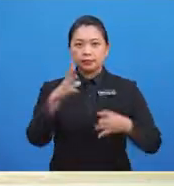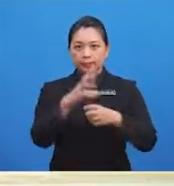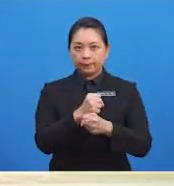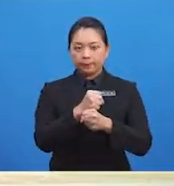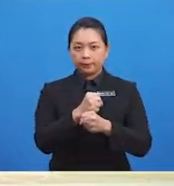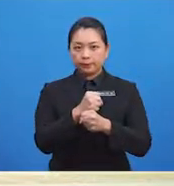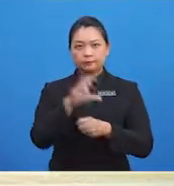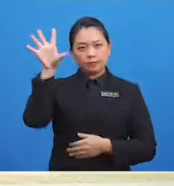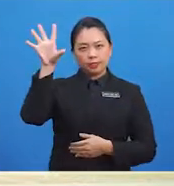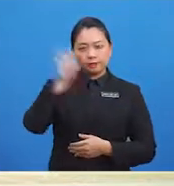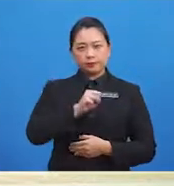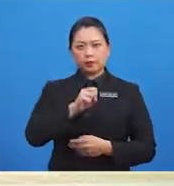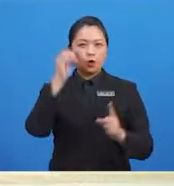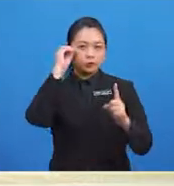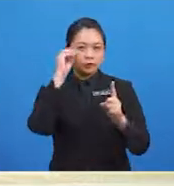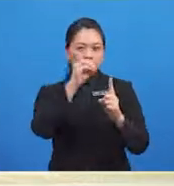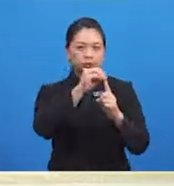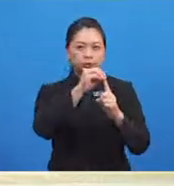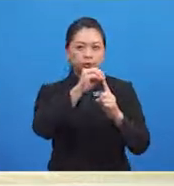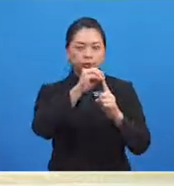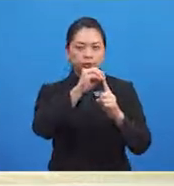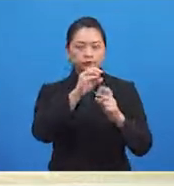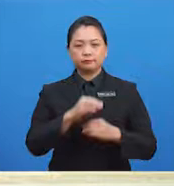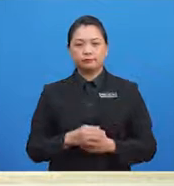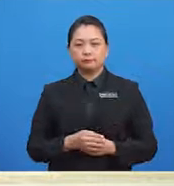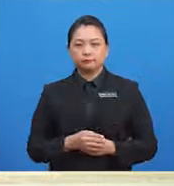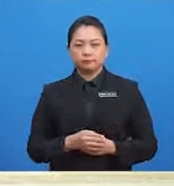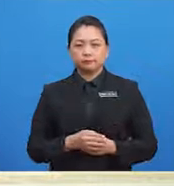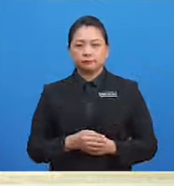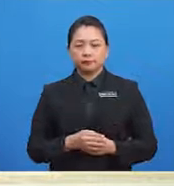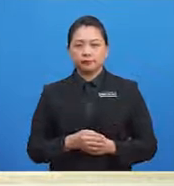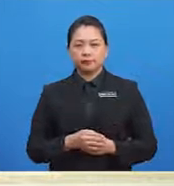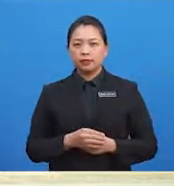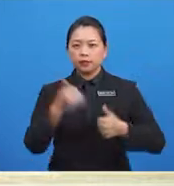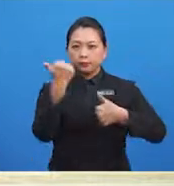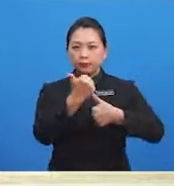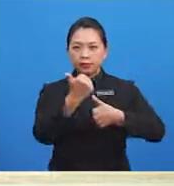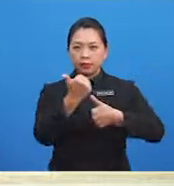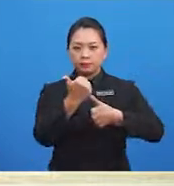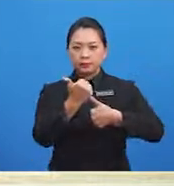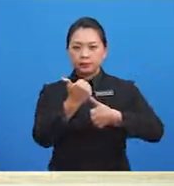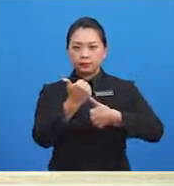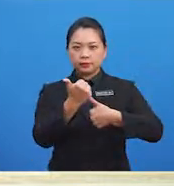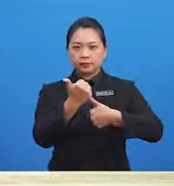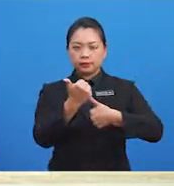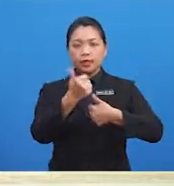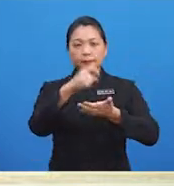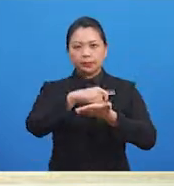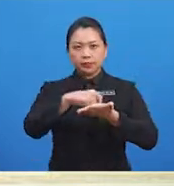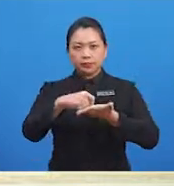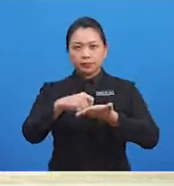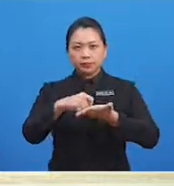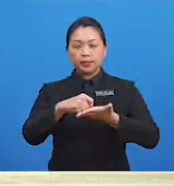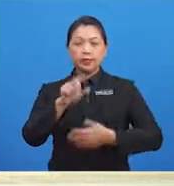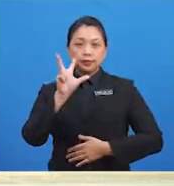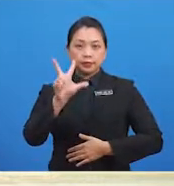menyatakan tiga cara menjaga kebersihan diri Kedua,